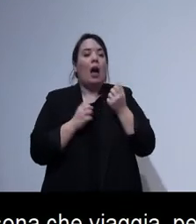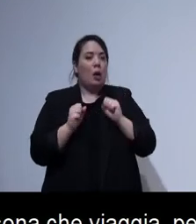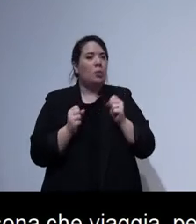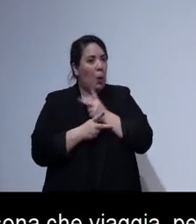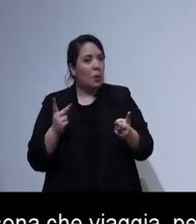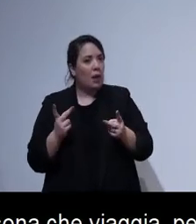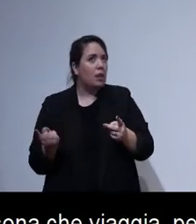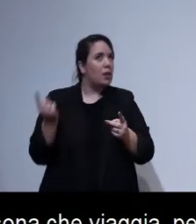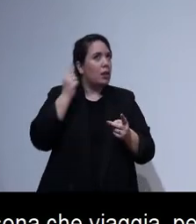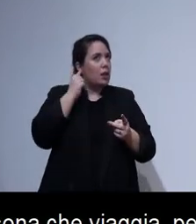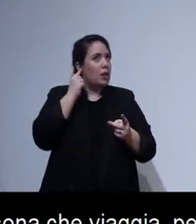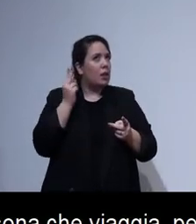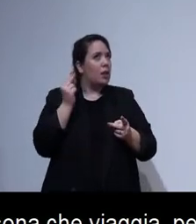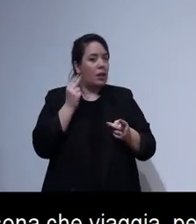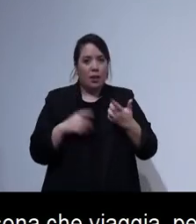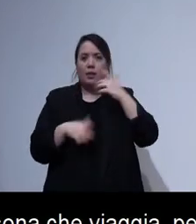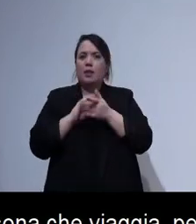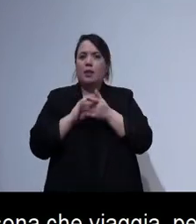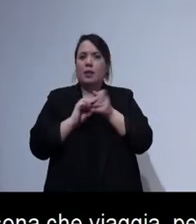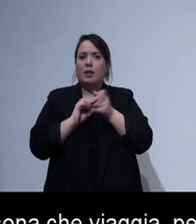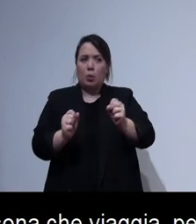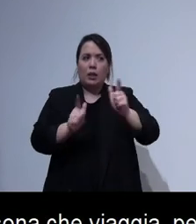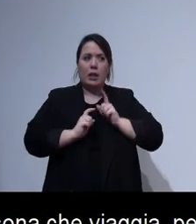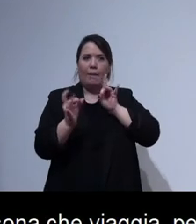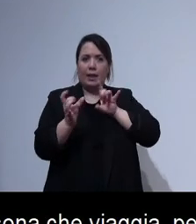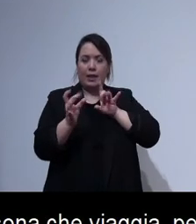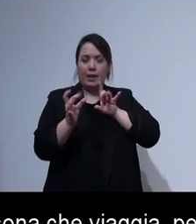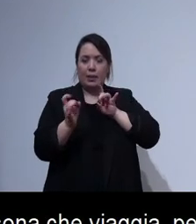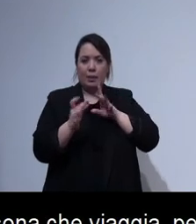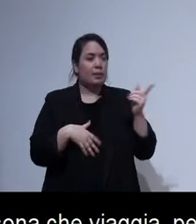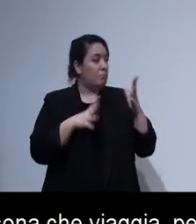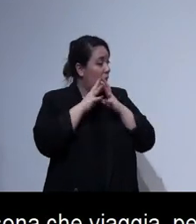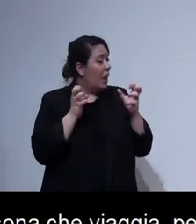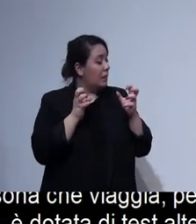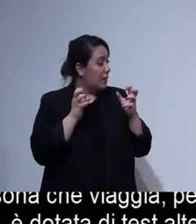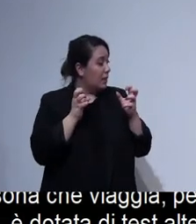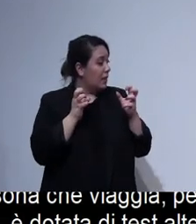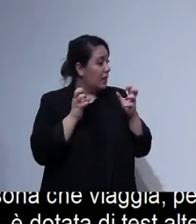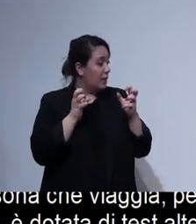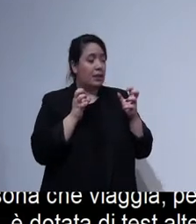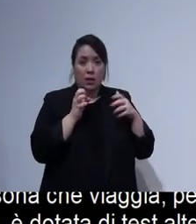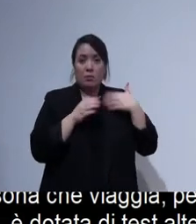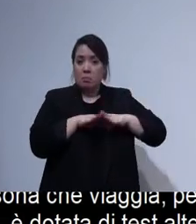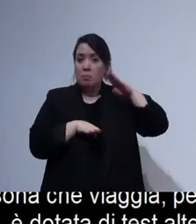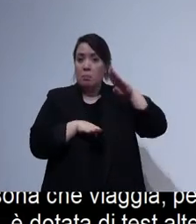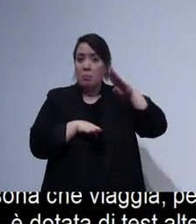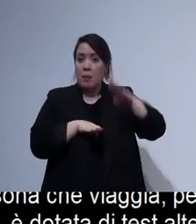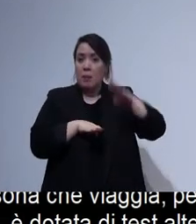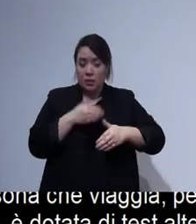far avere dei feedback in merito l'azienda sta facendo uno sforzo importante per